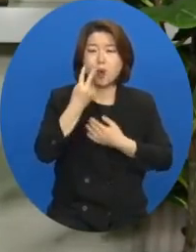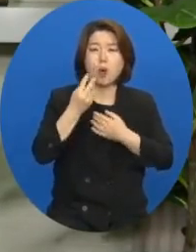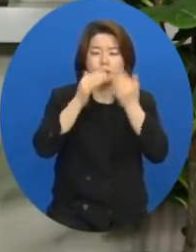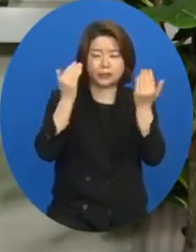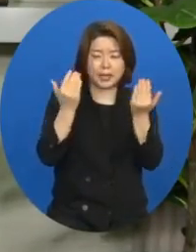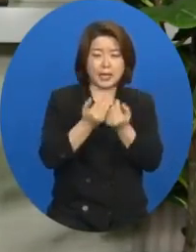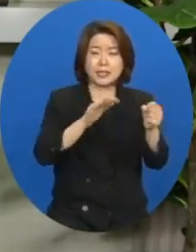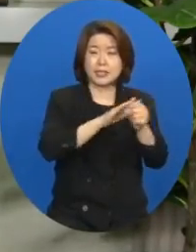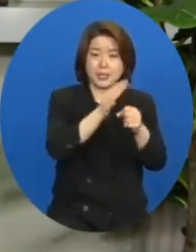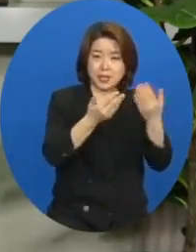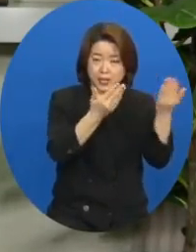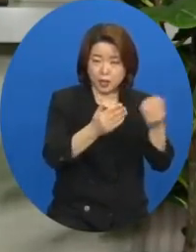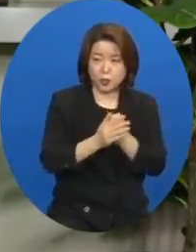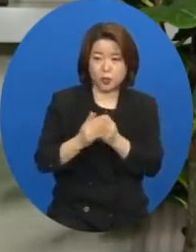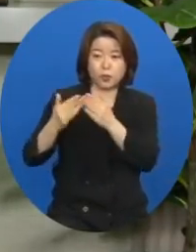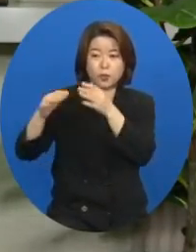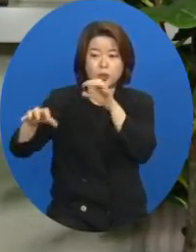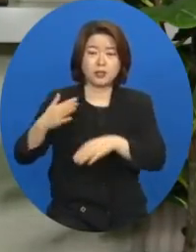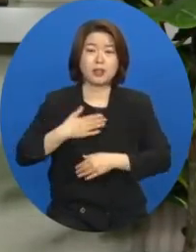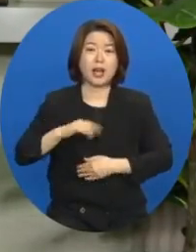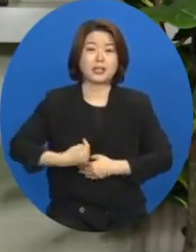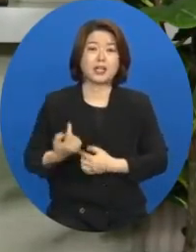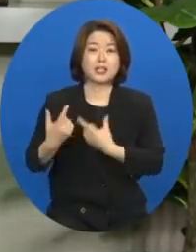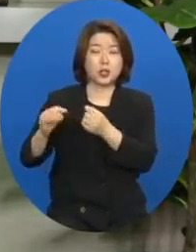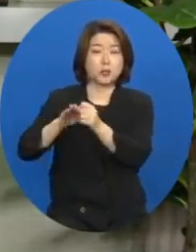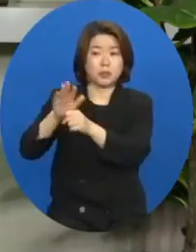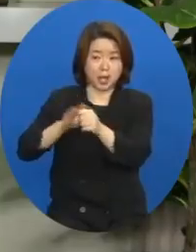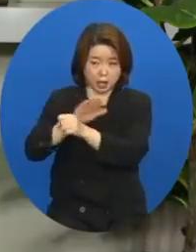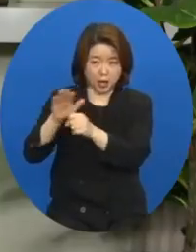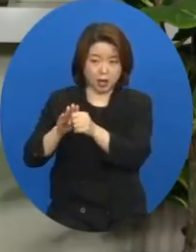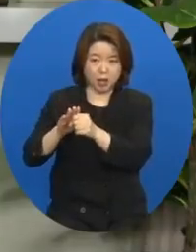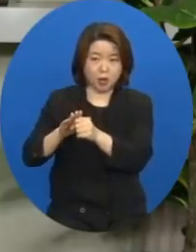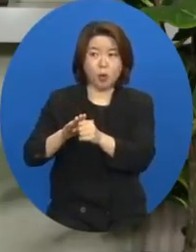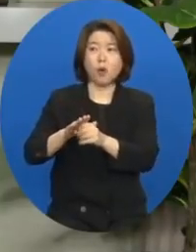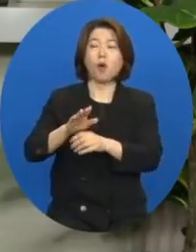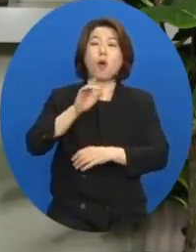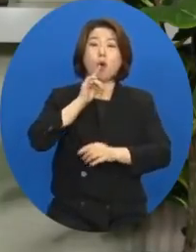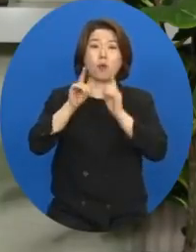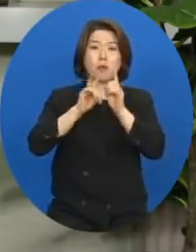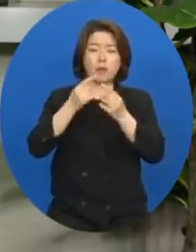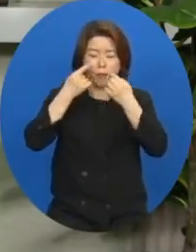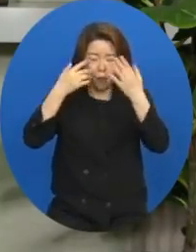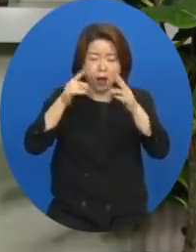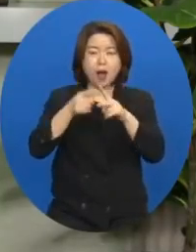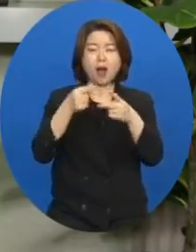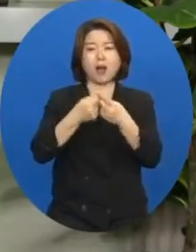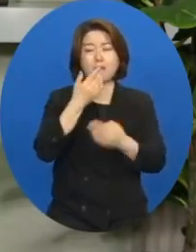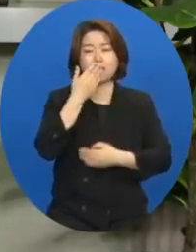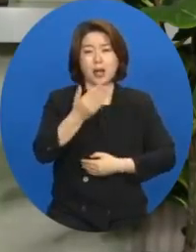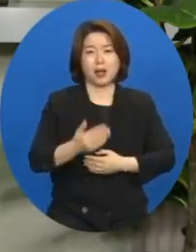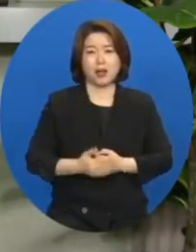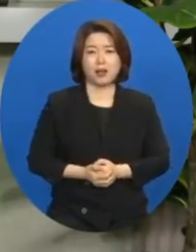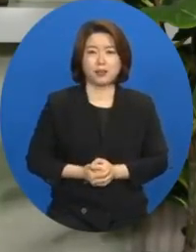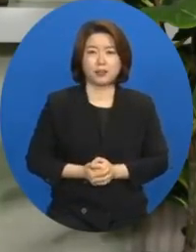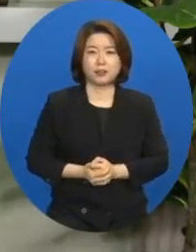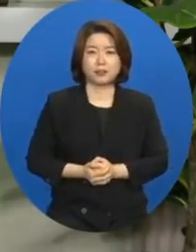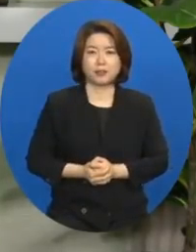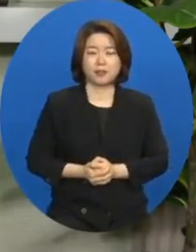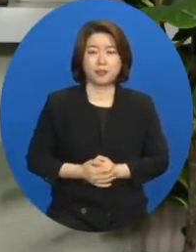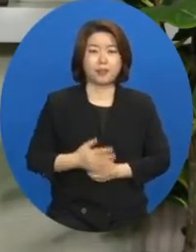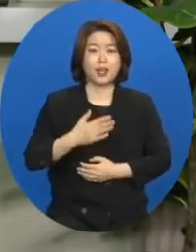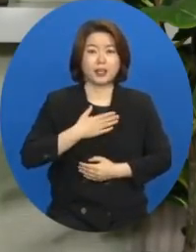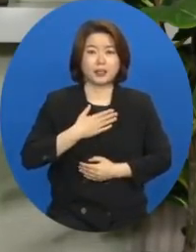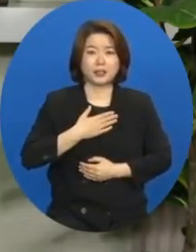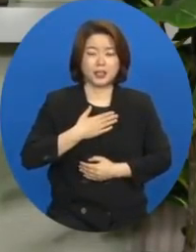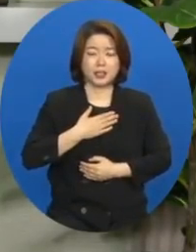이웃을 나 자신처럼 사랑하는 것이다. 그 말씀이 정확히 이해가 된 것입니다. 저는 제